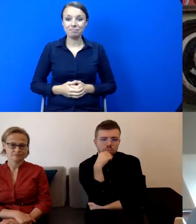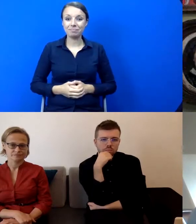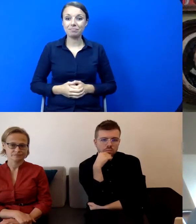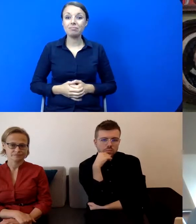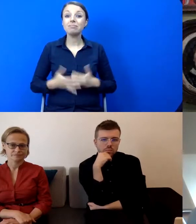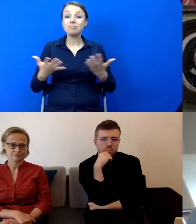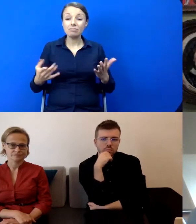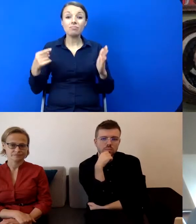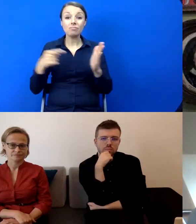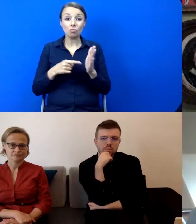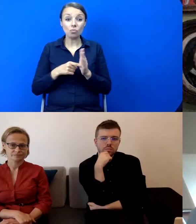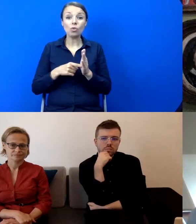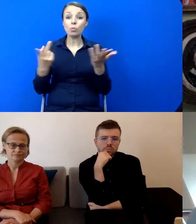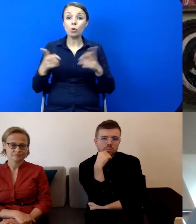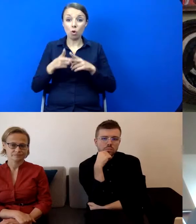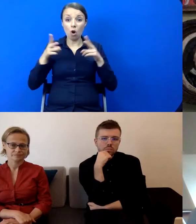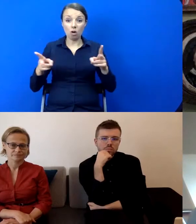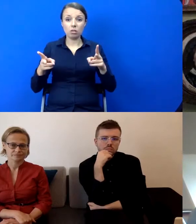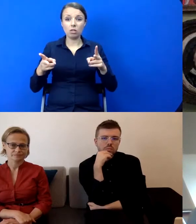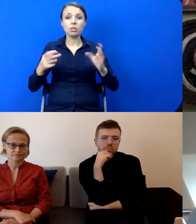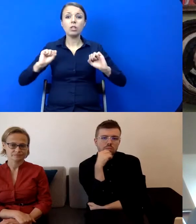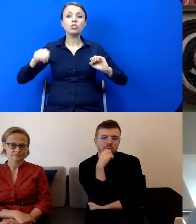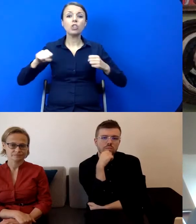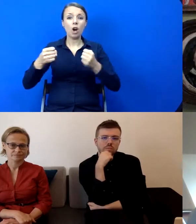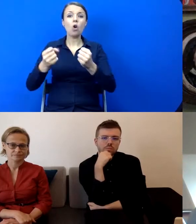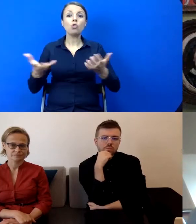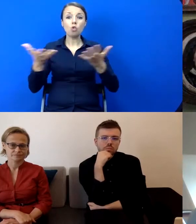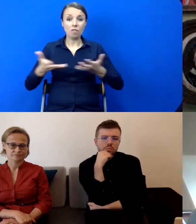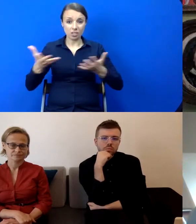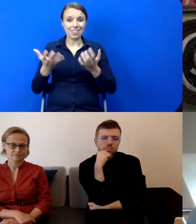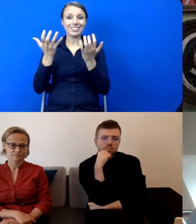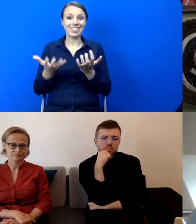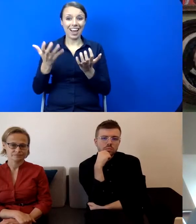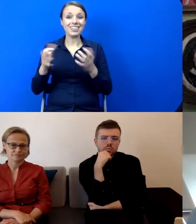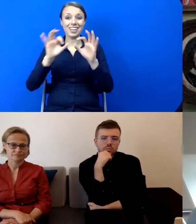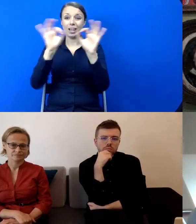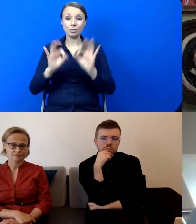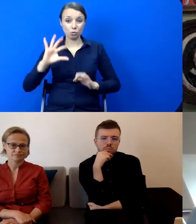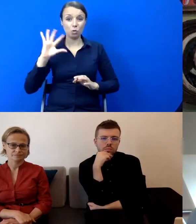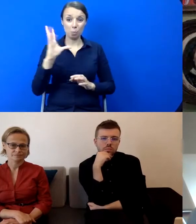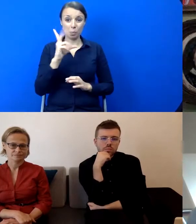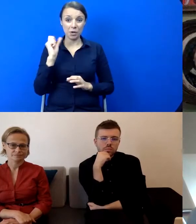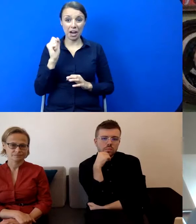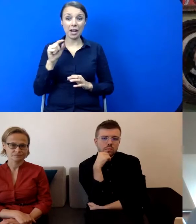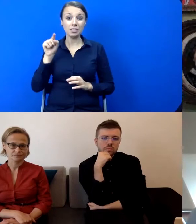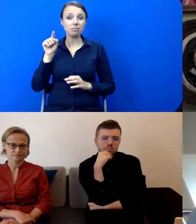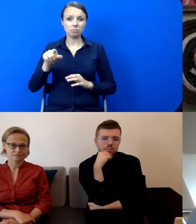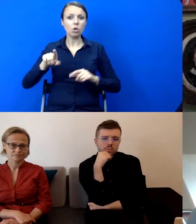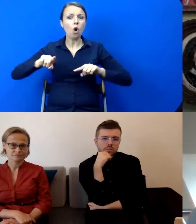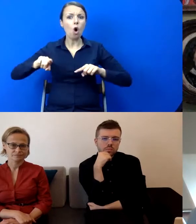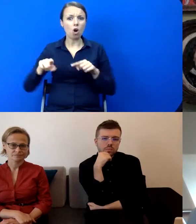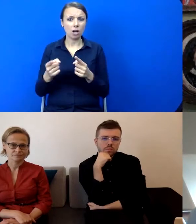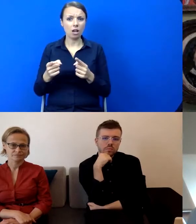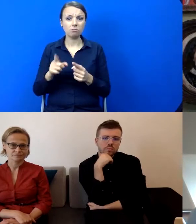czasie działalności Towarzystwa Zachęty Sztuk Pięknych, no ta organizacja dorobiła się naprawdę